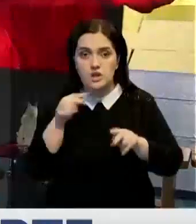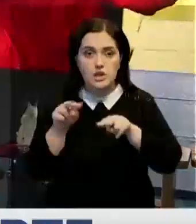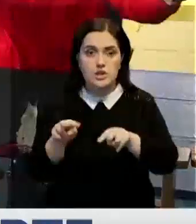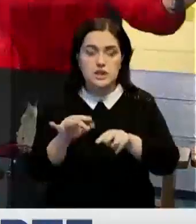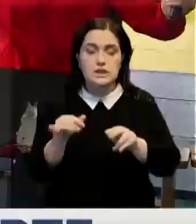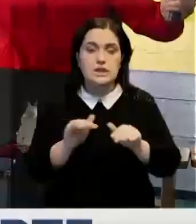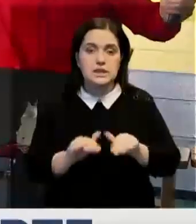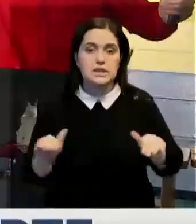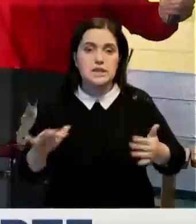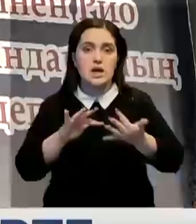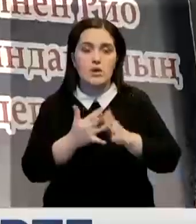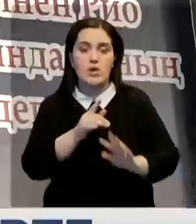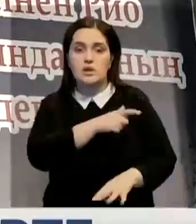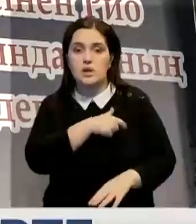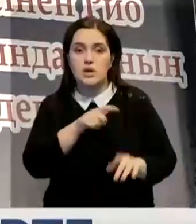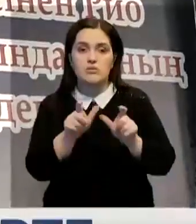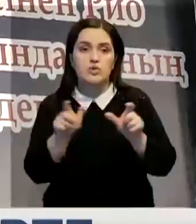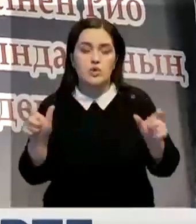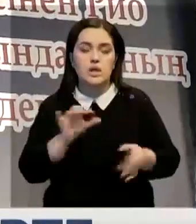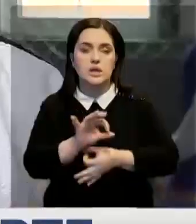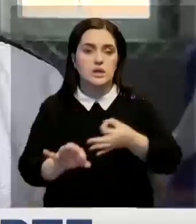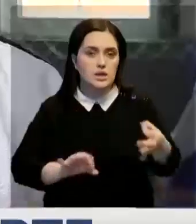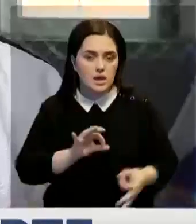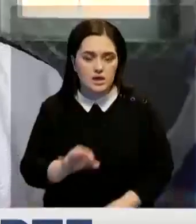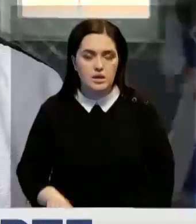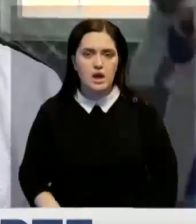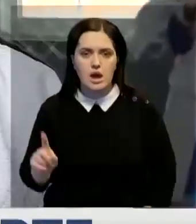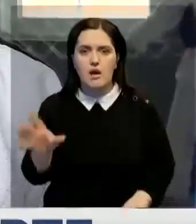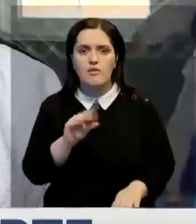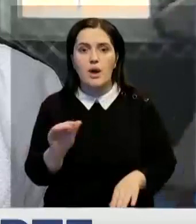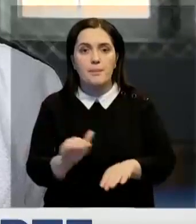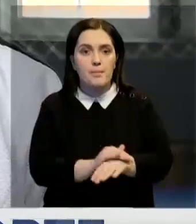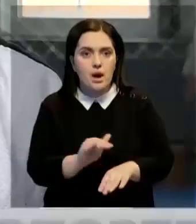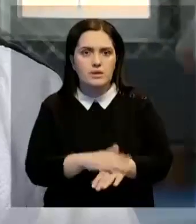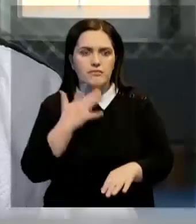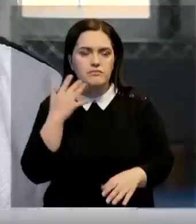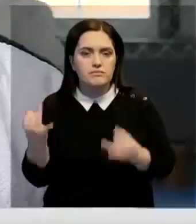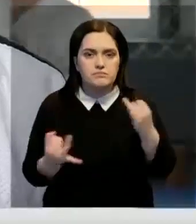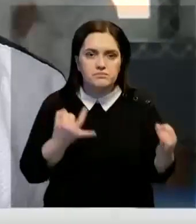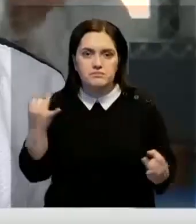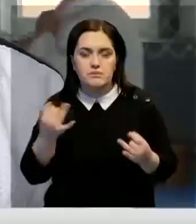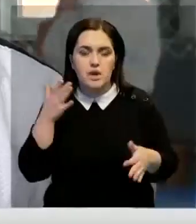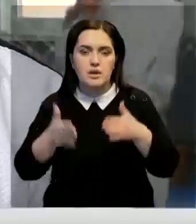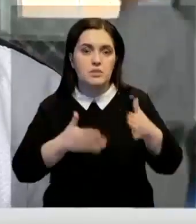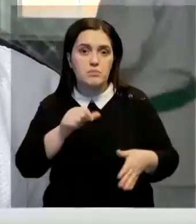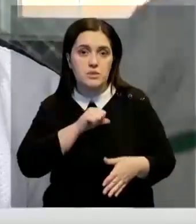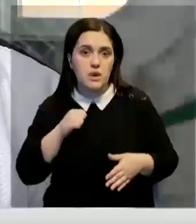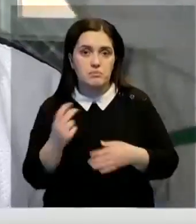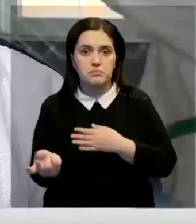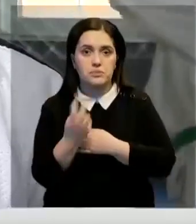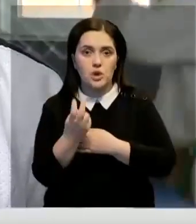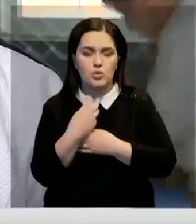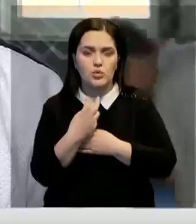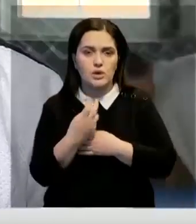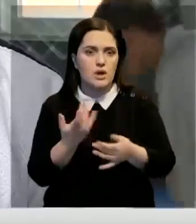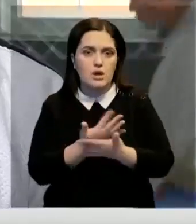из детской деревни взяли и тренеры школы-интерната. Ребята молодцы, интересуются. Интересуются, сами приходят, на дзюдо приходят,